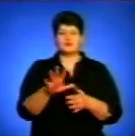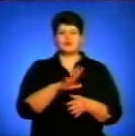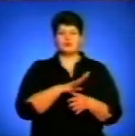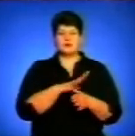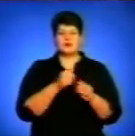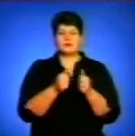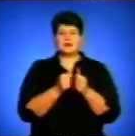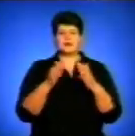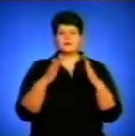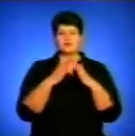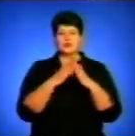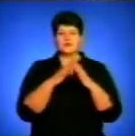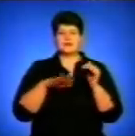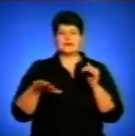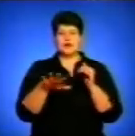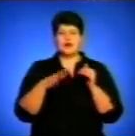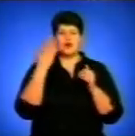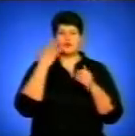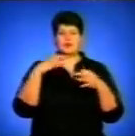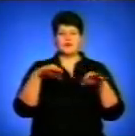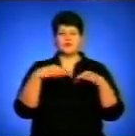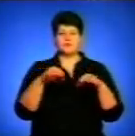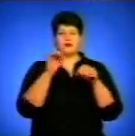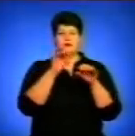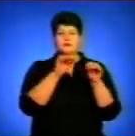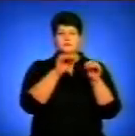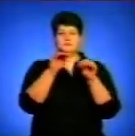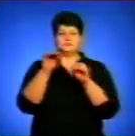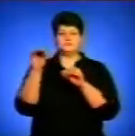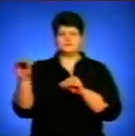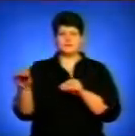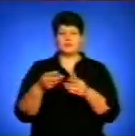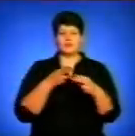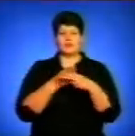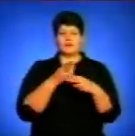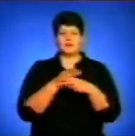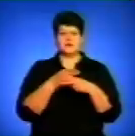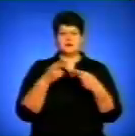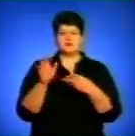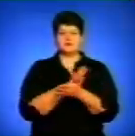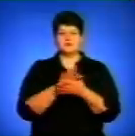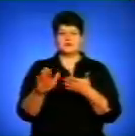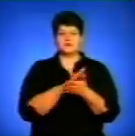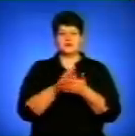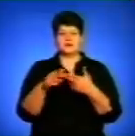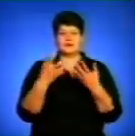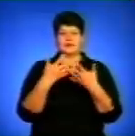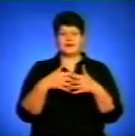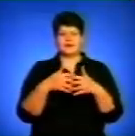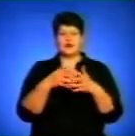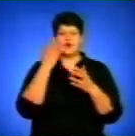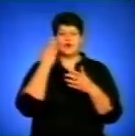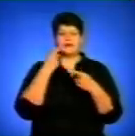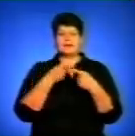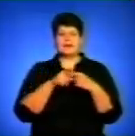прибудинкових територіях, коли водії автомобілями загороджували проїзд сніго-розчисній техніці. Якщо техніка під'їжджає до